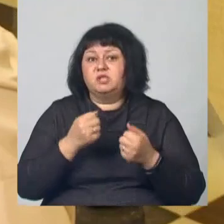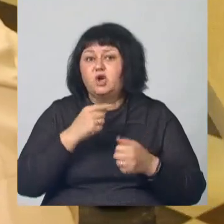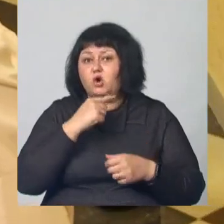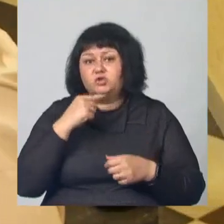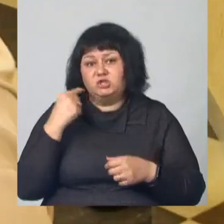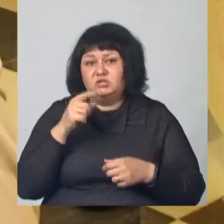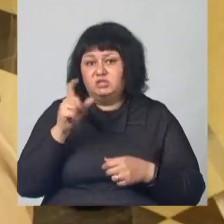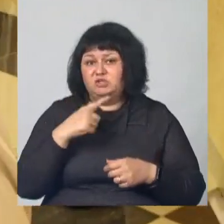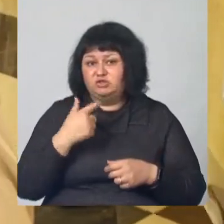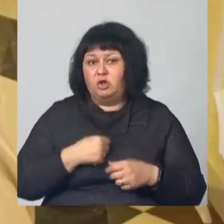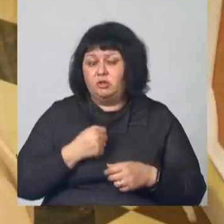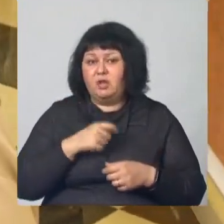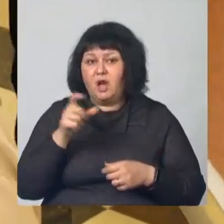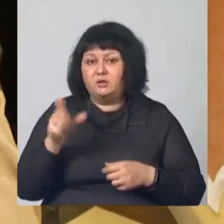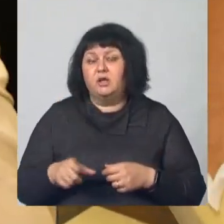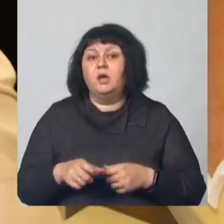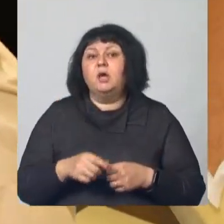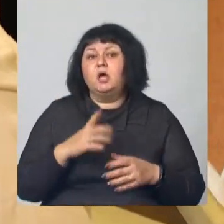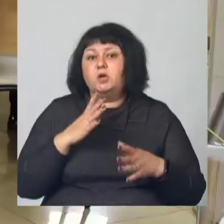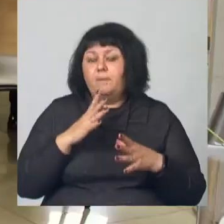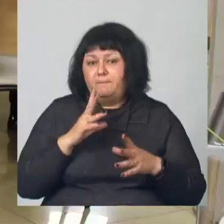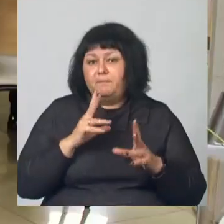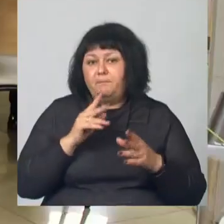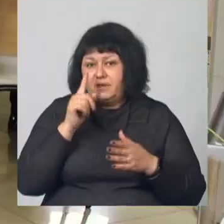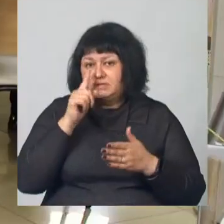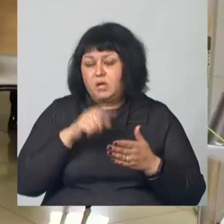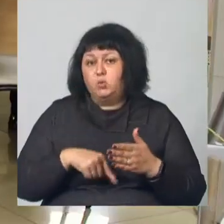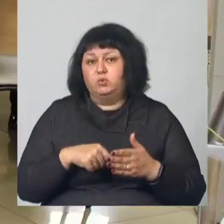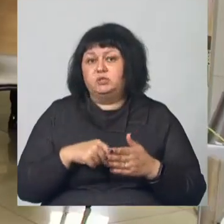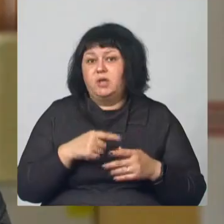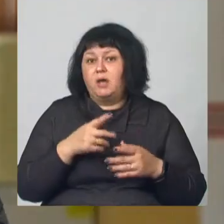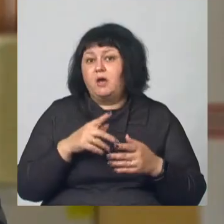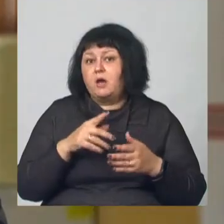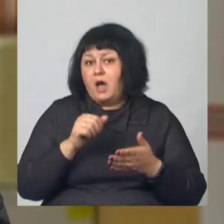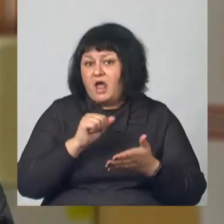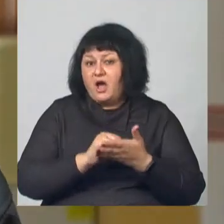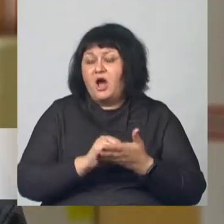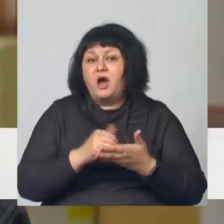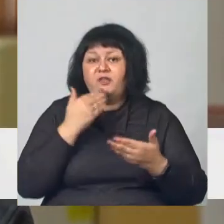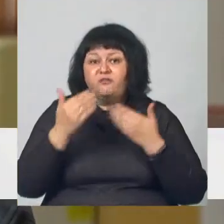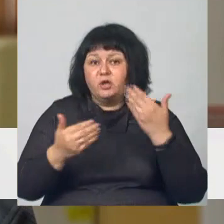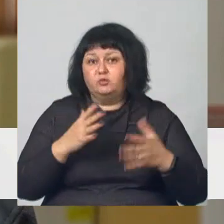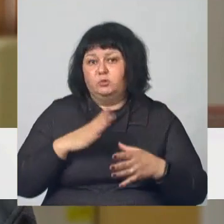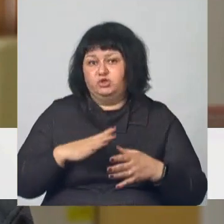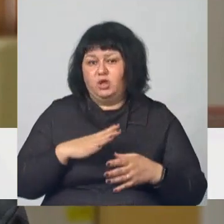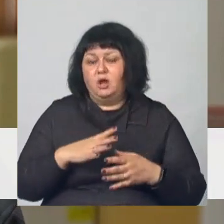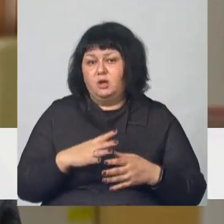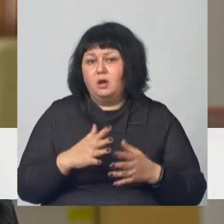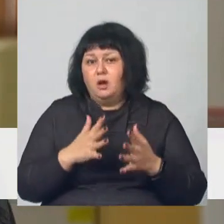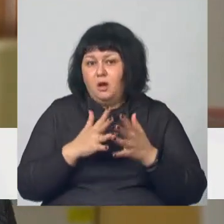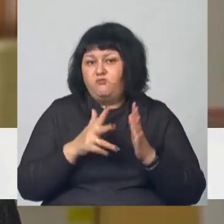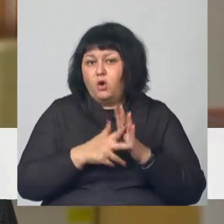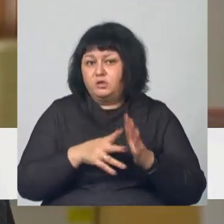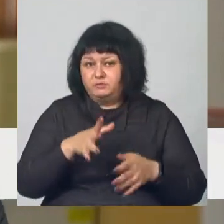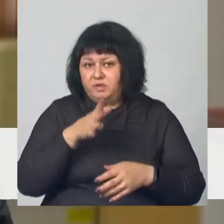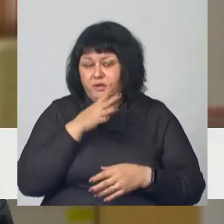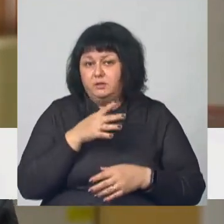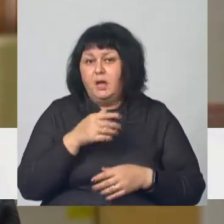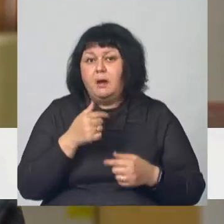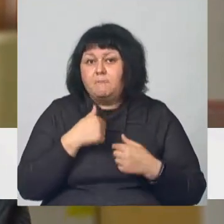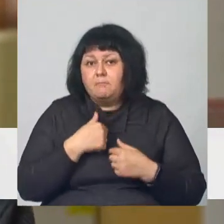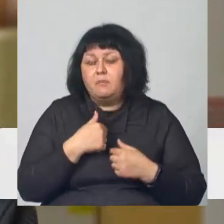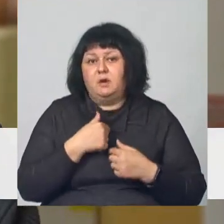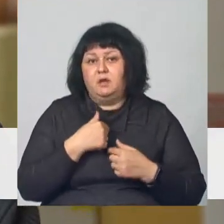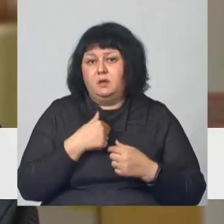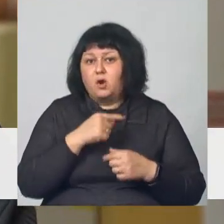солдаты. Признаются, референдума ждали больше восьми лет. Полностью поддерживаем Россию, мы из России, мы русские, у нас